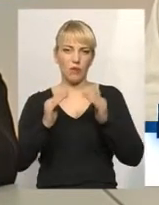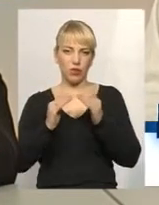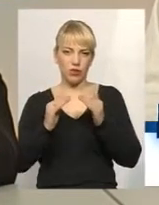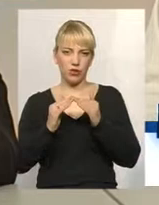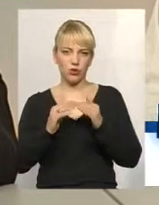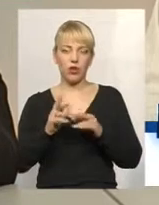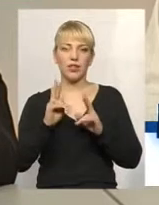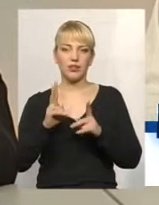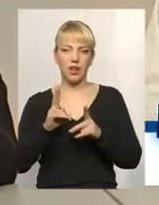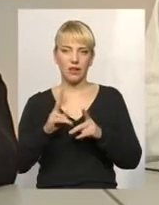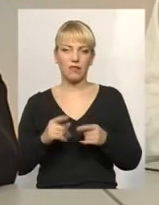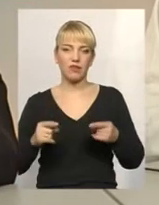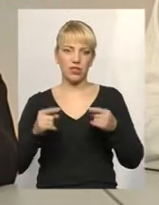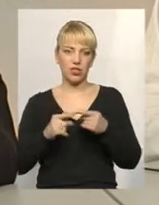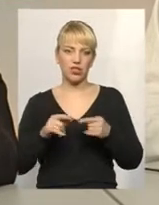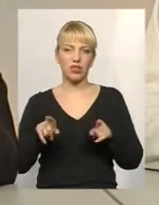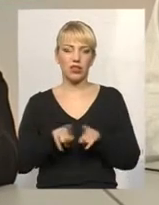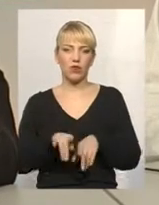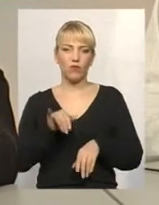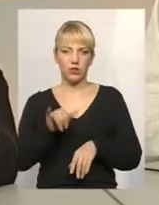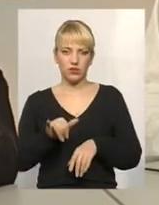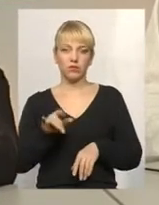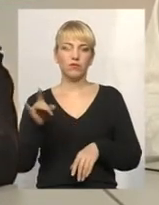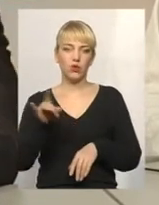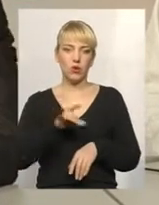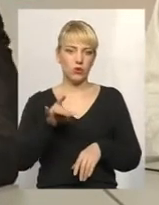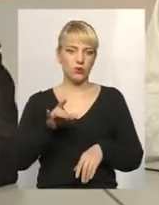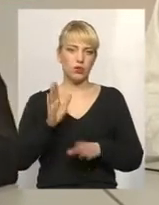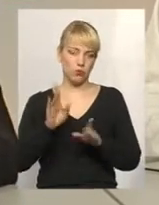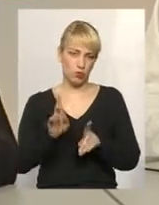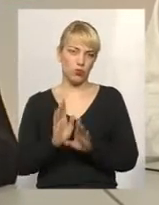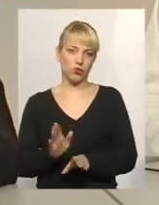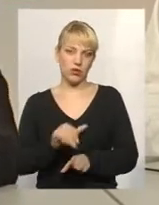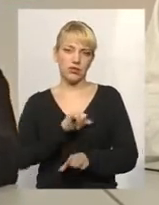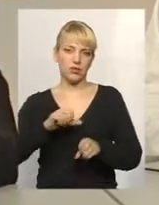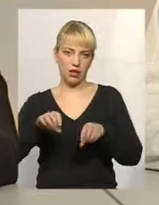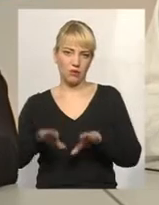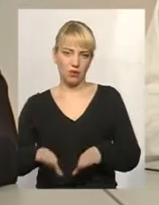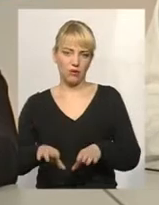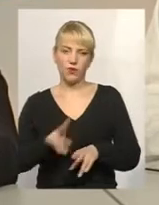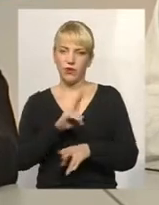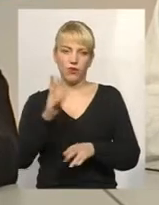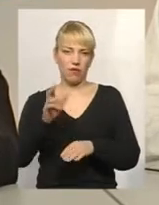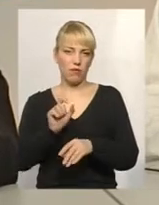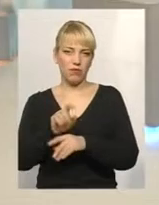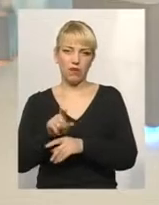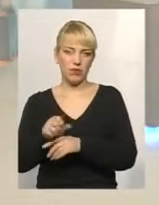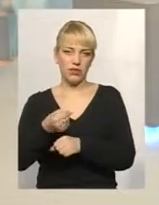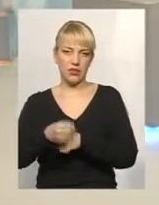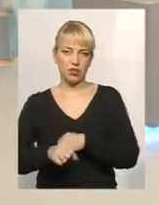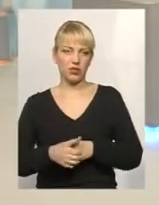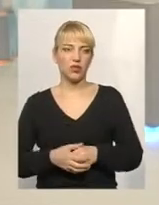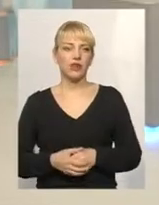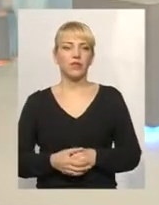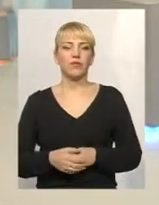Тобто, як ви визначити, такий розмір квартплати у вас і буде. Ніхто вам не призначить. Я додаю, це